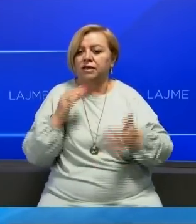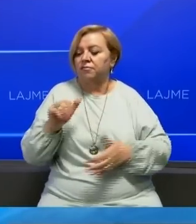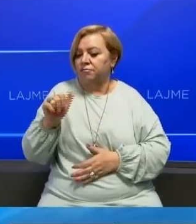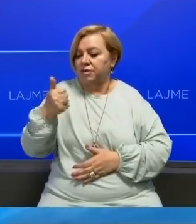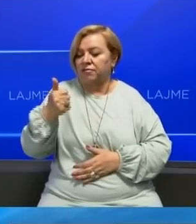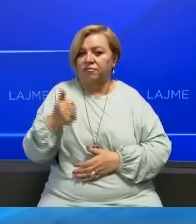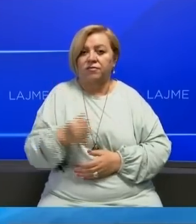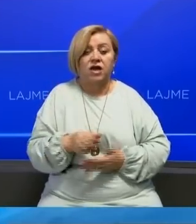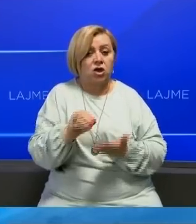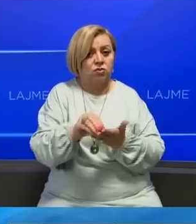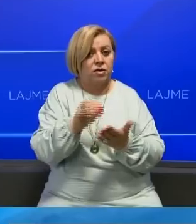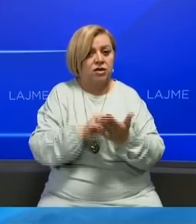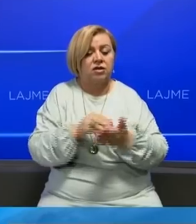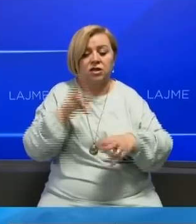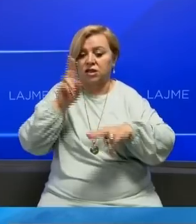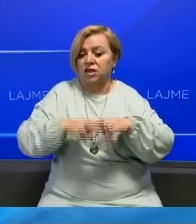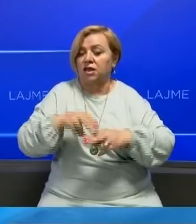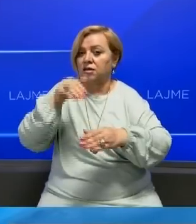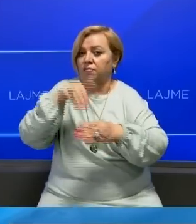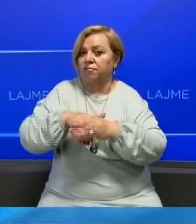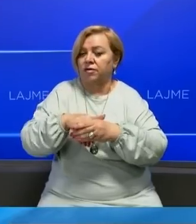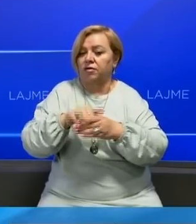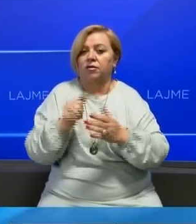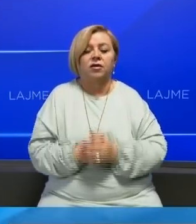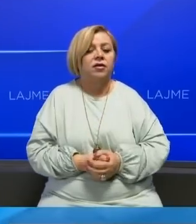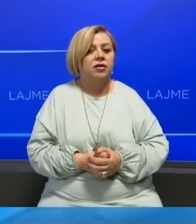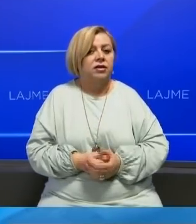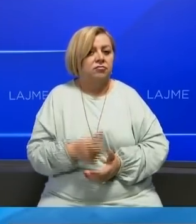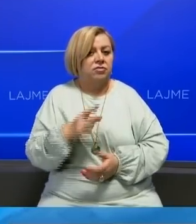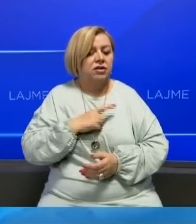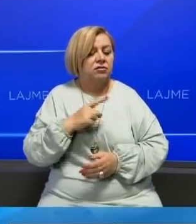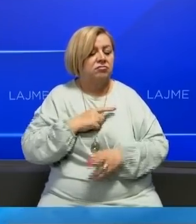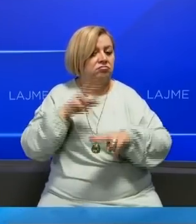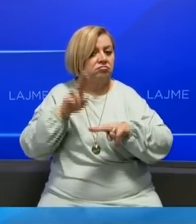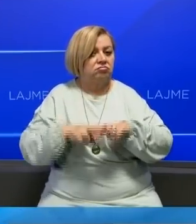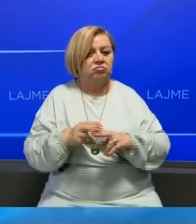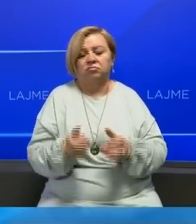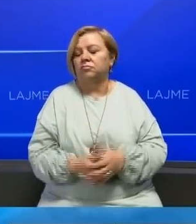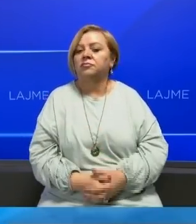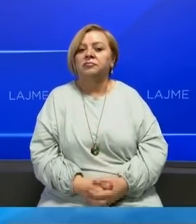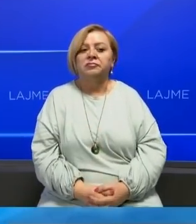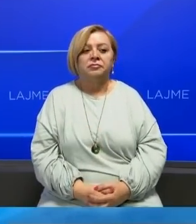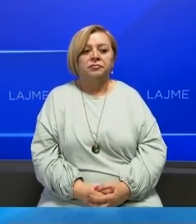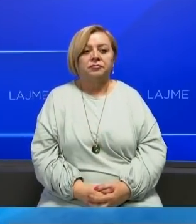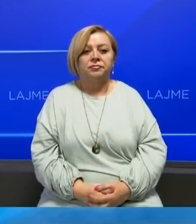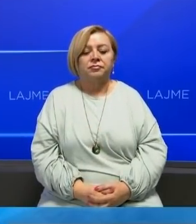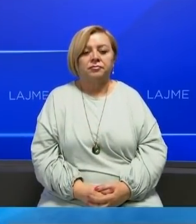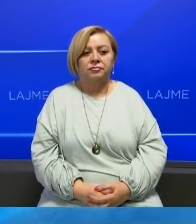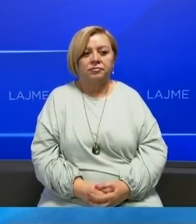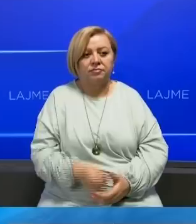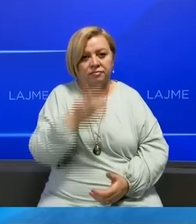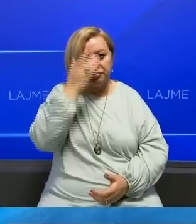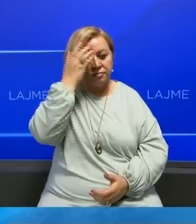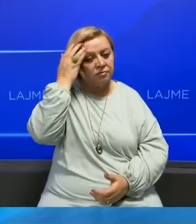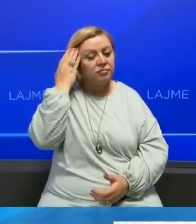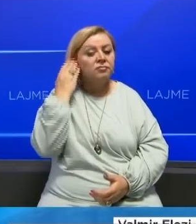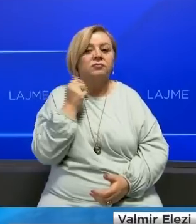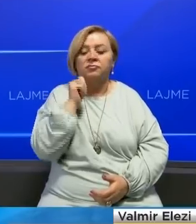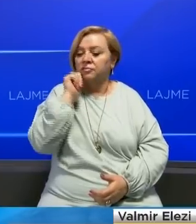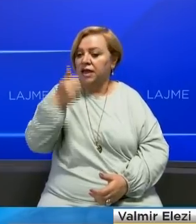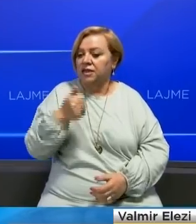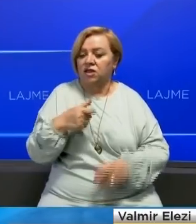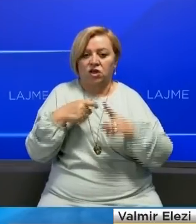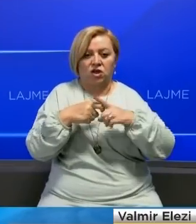pas shpalje së datës së zgjedhjive, ku pritë të të merën në disa vendime për përgaditjen e këti procesi. Gja ditës në asërme,